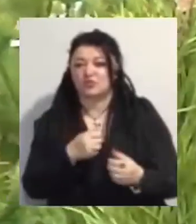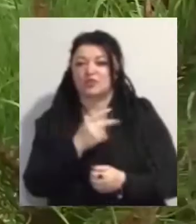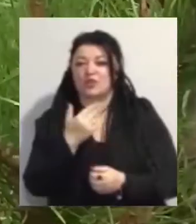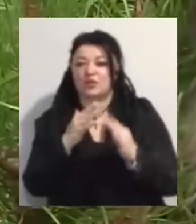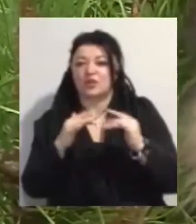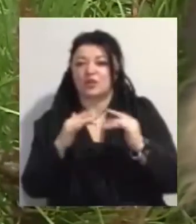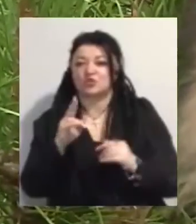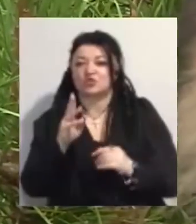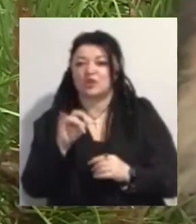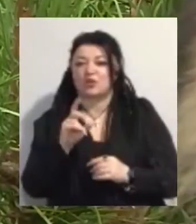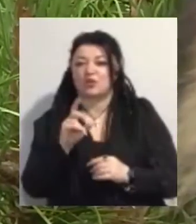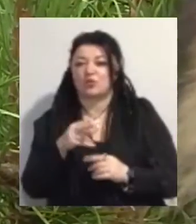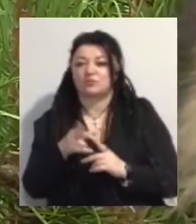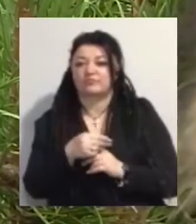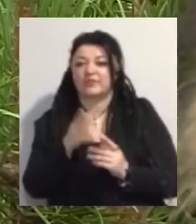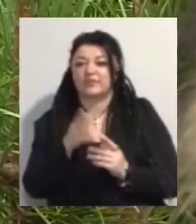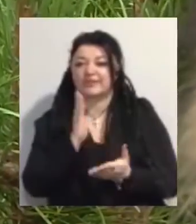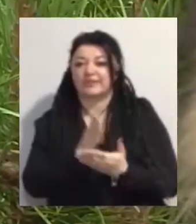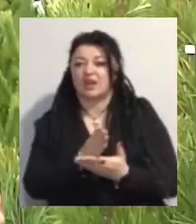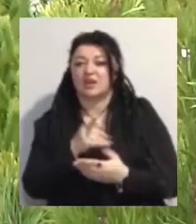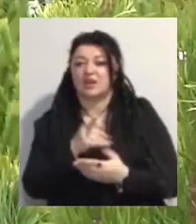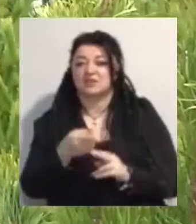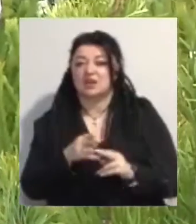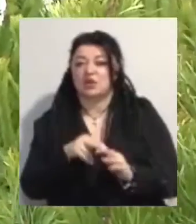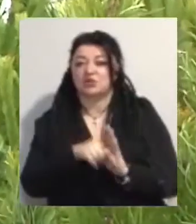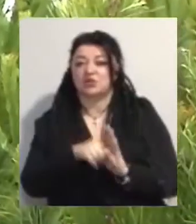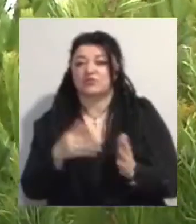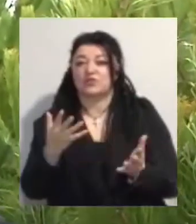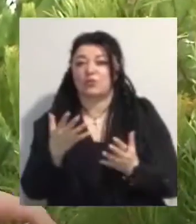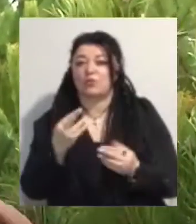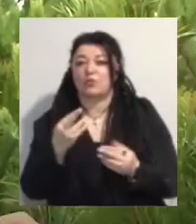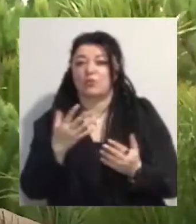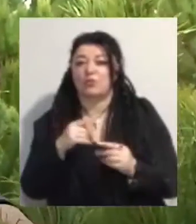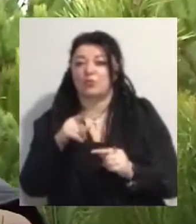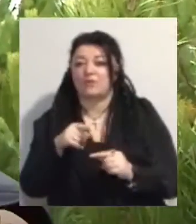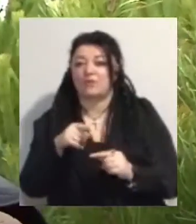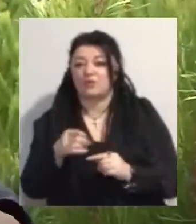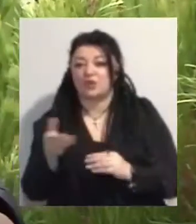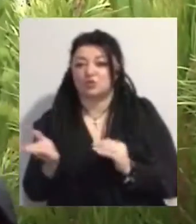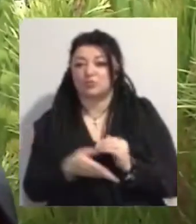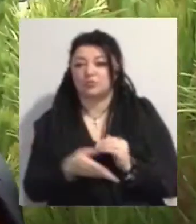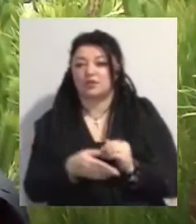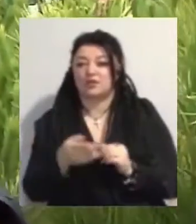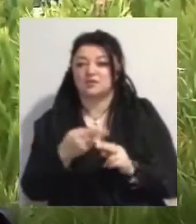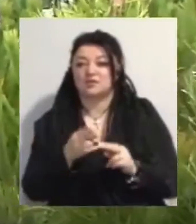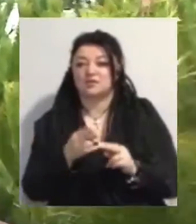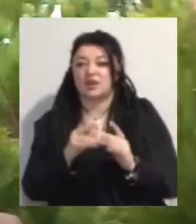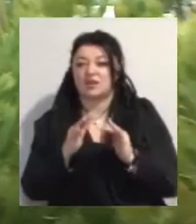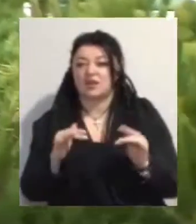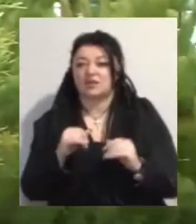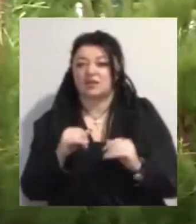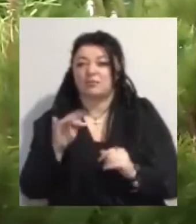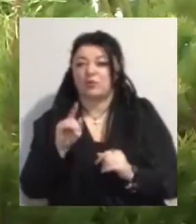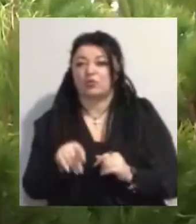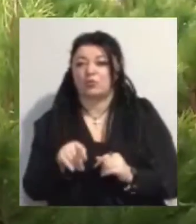-код «Є». Це означає, в якому лісгоспі, то по тому номері вона зрубана та ялинка. І по тому номері